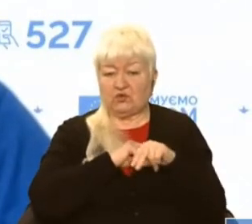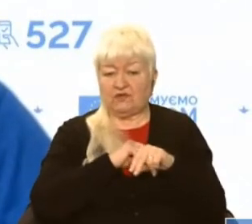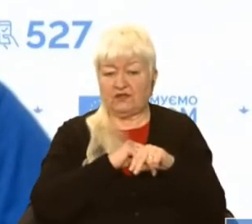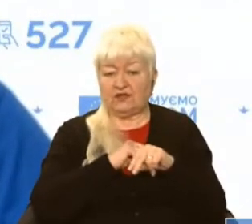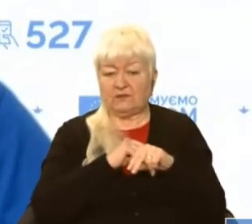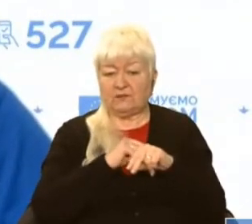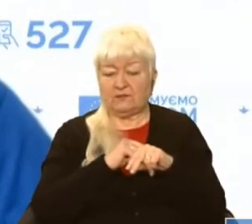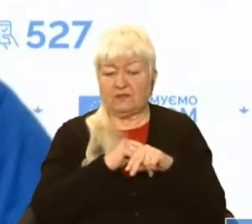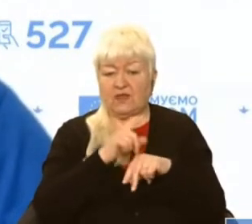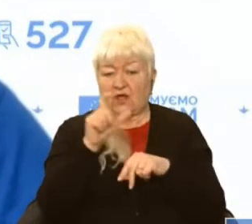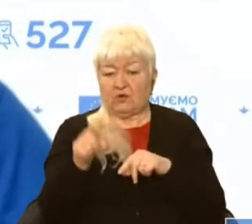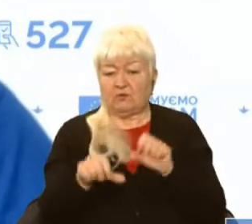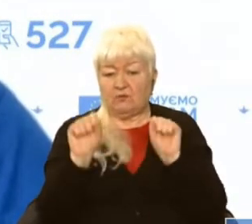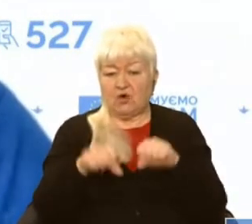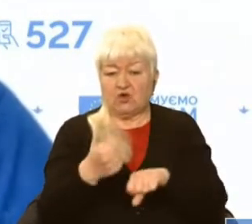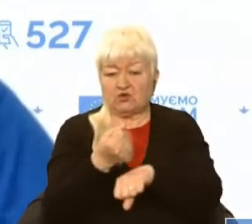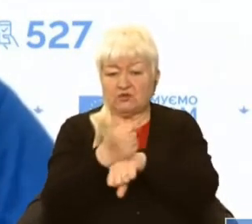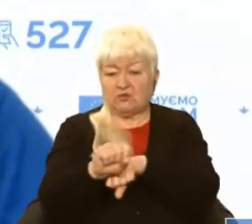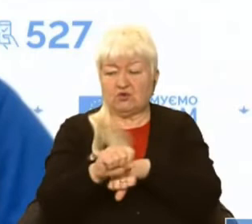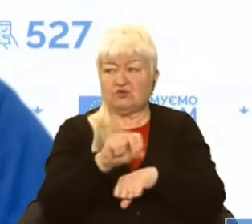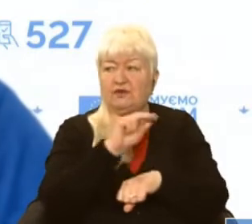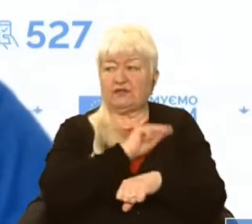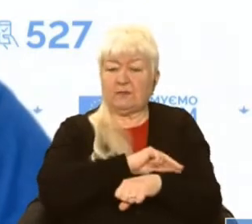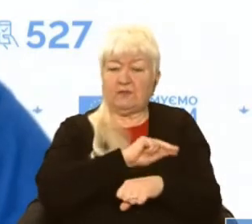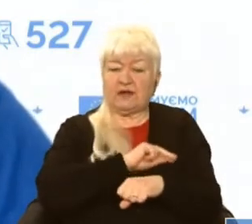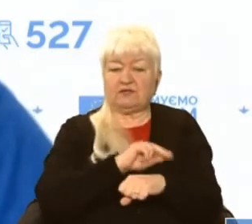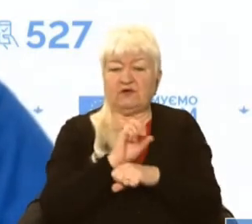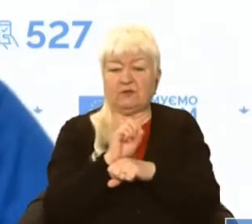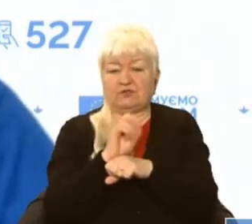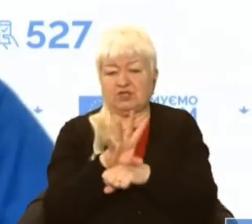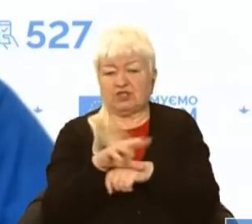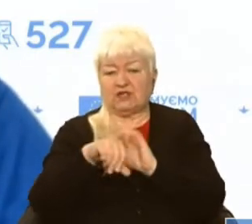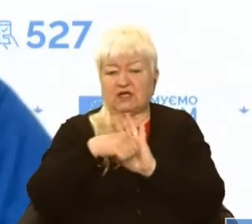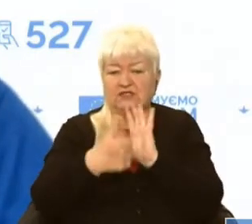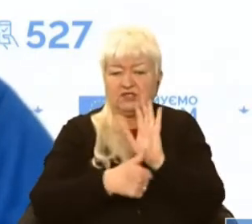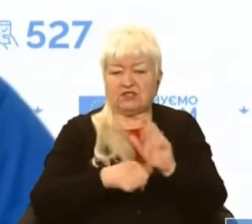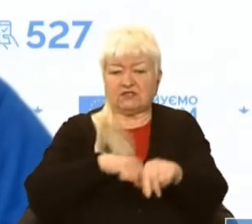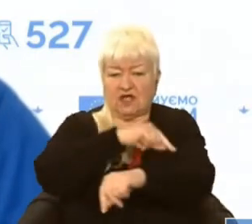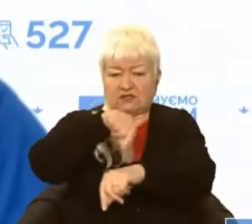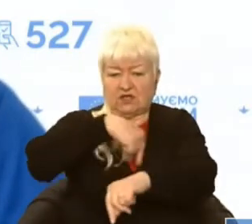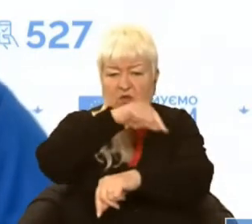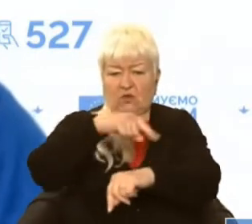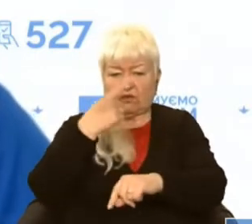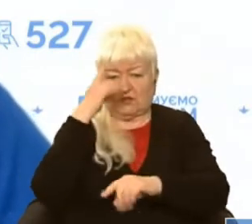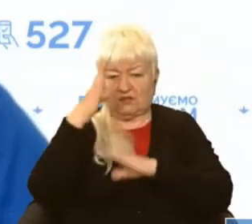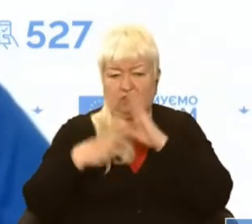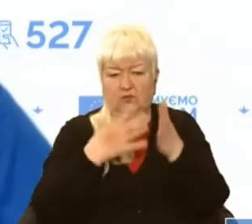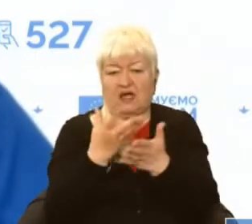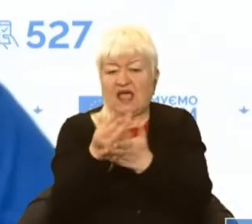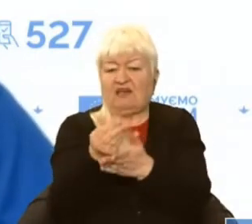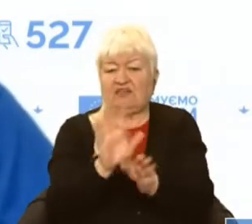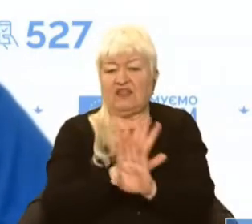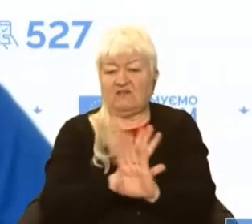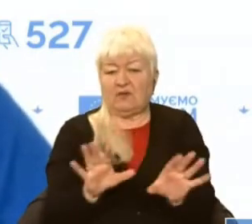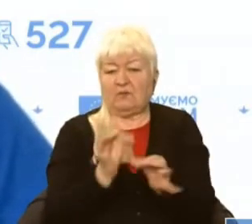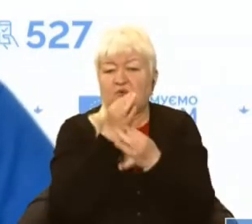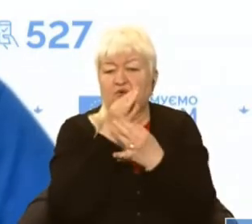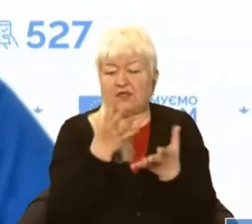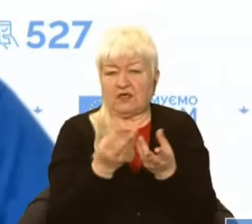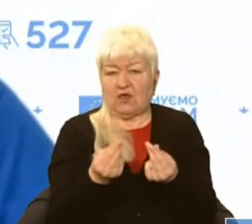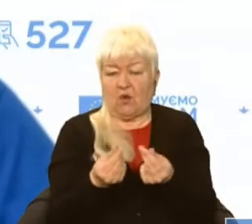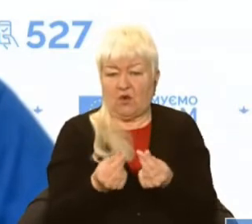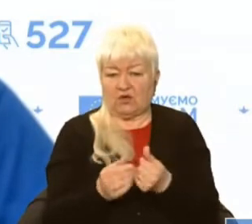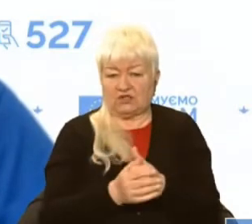Людину можуть змушувати працювати по 14-16 годин на добу, не виплачуючи їй будь-які